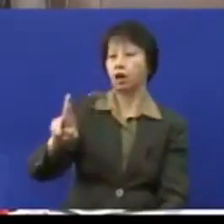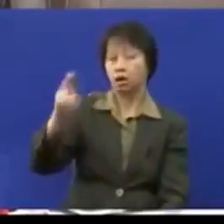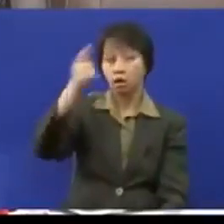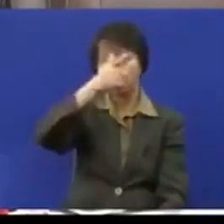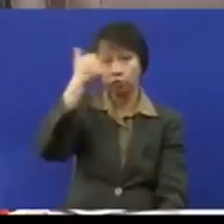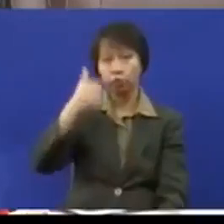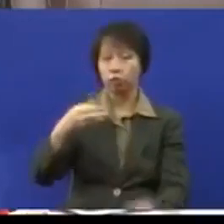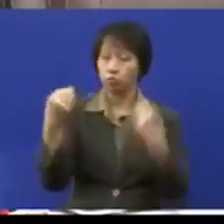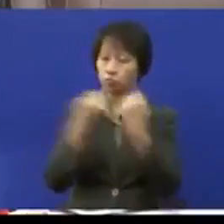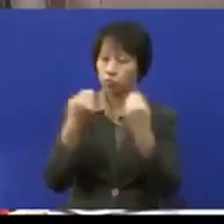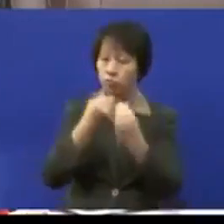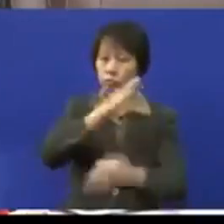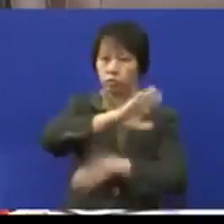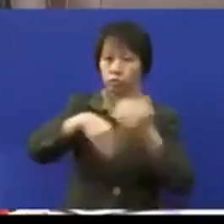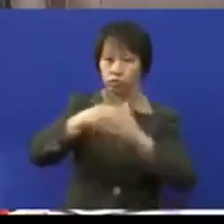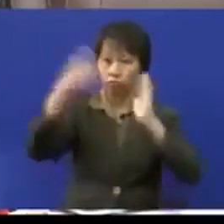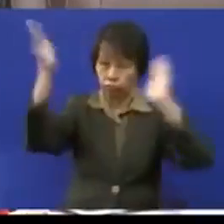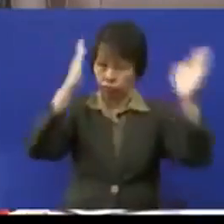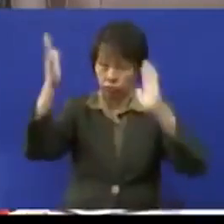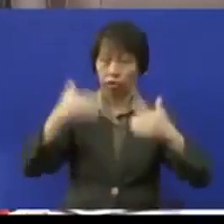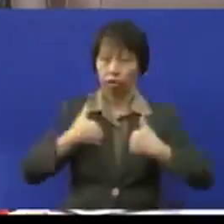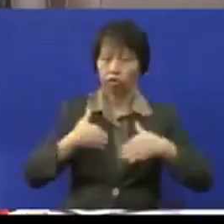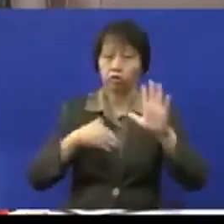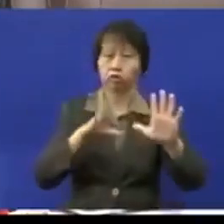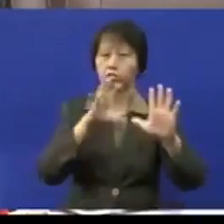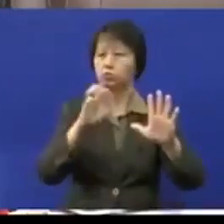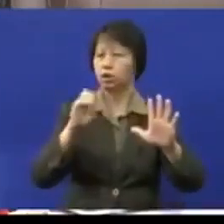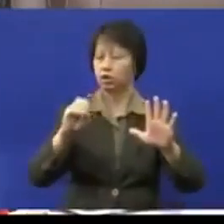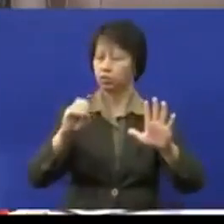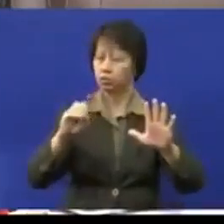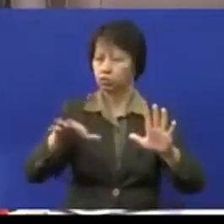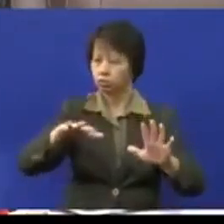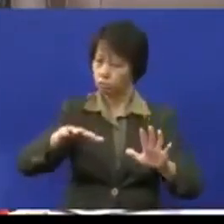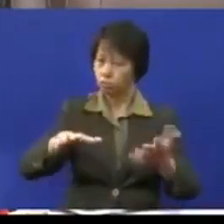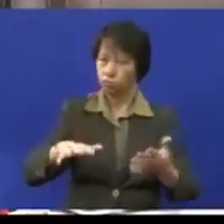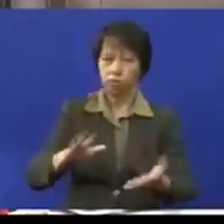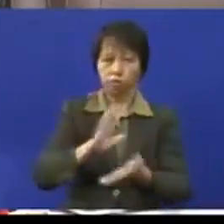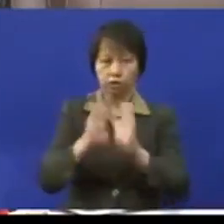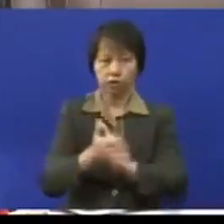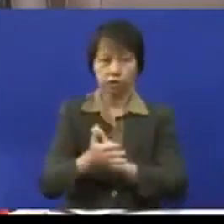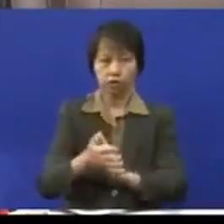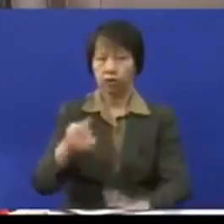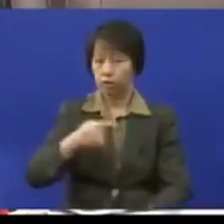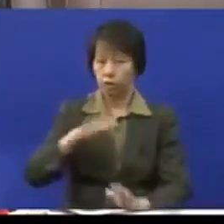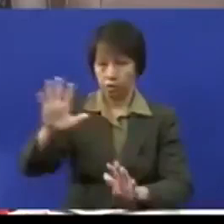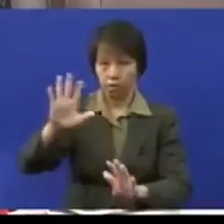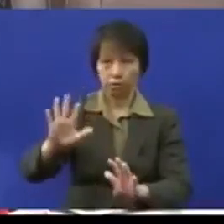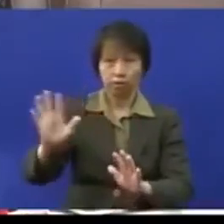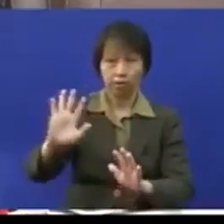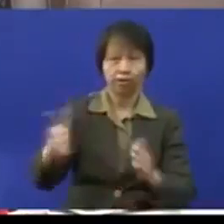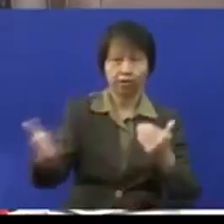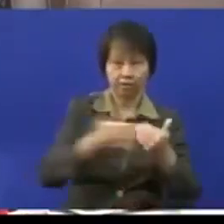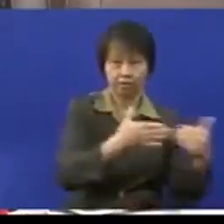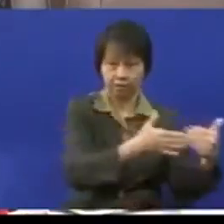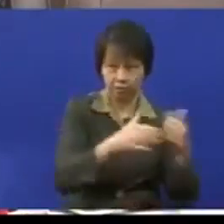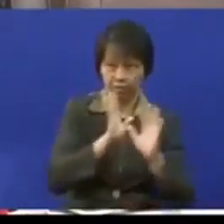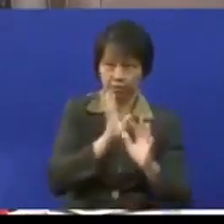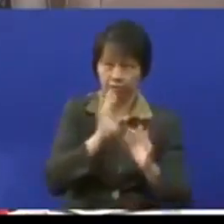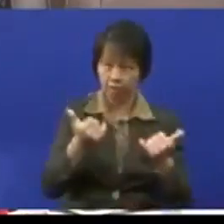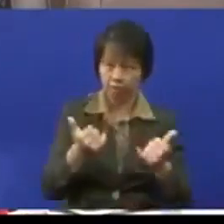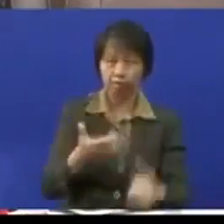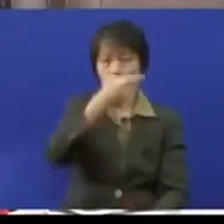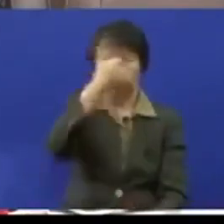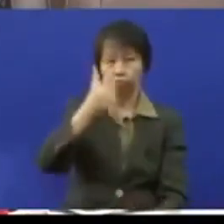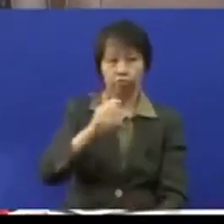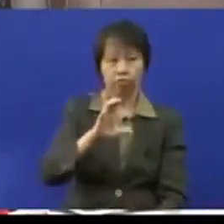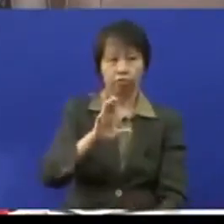jumlah seluruh Malaysia adalah 500. So saya balik kepada poin saya sebab CBR itu